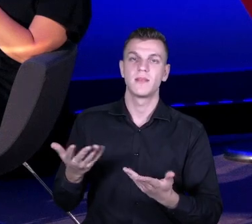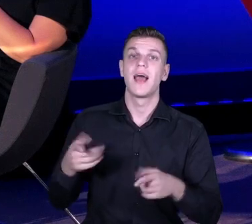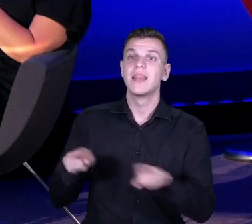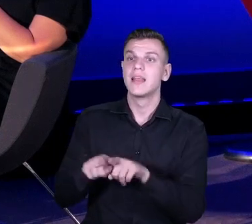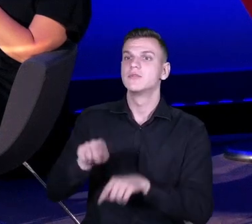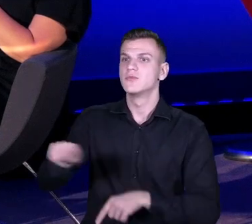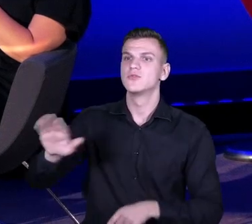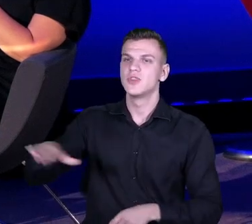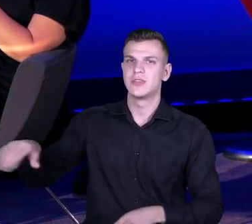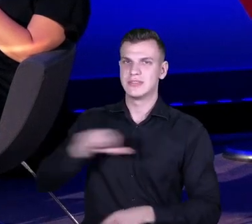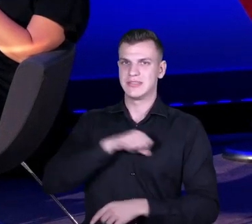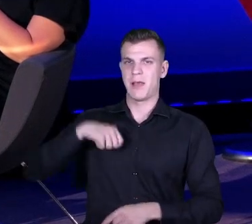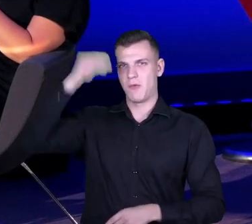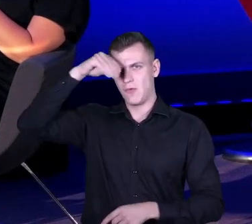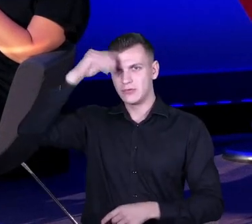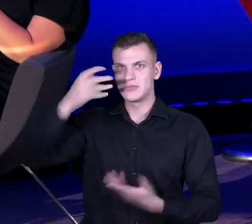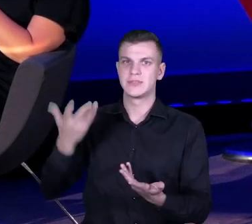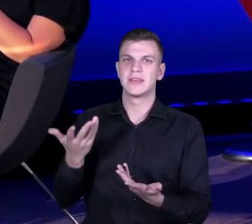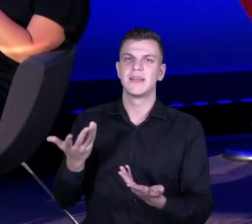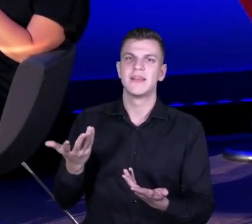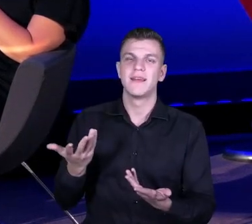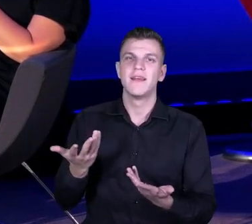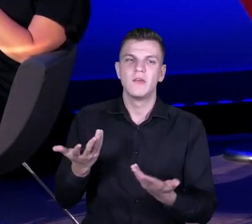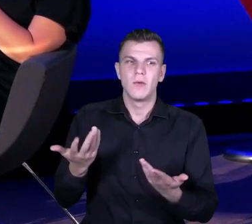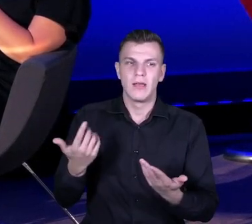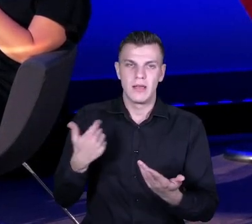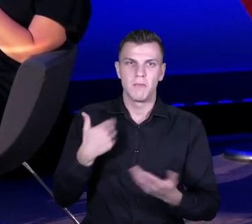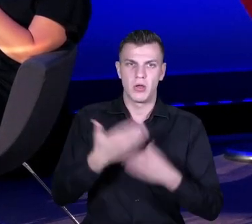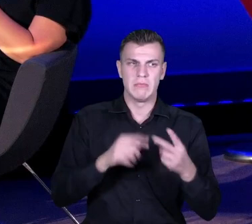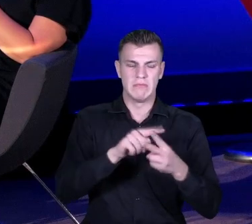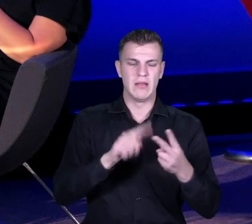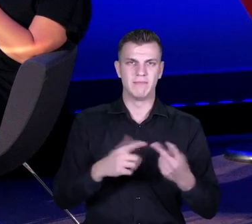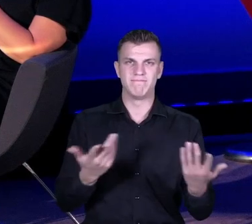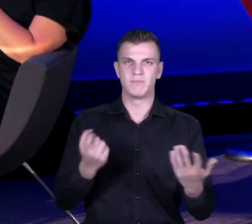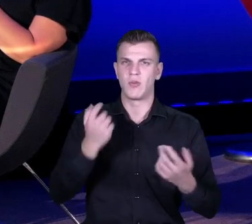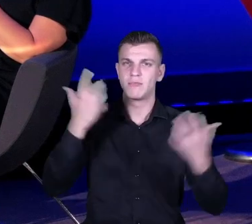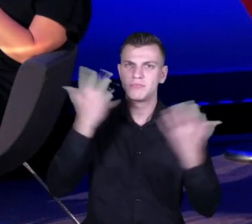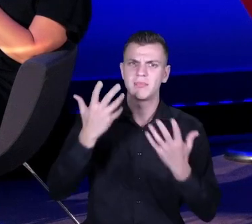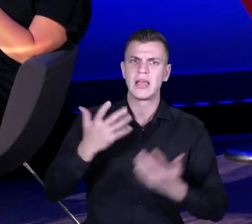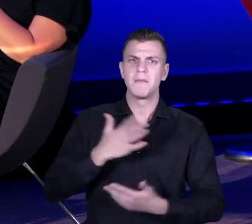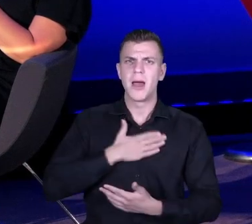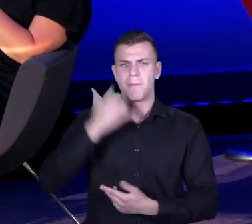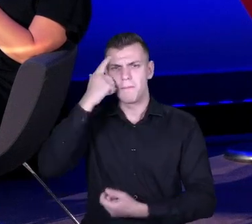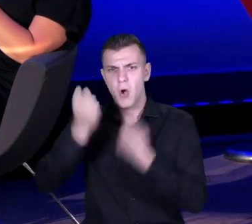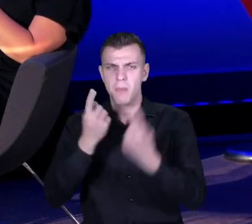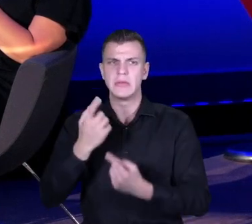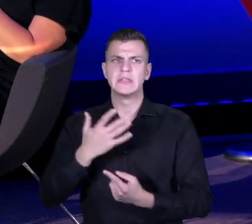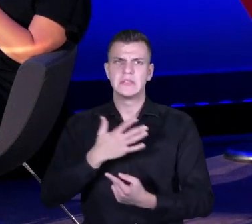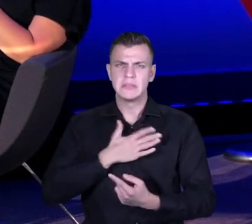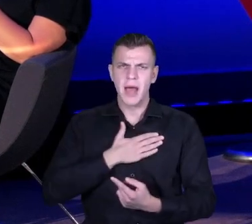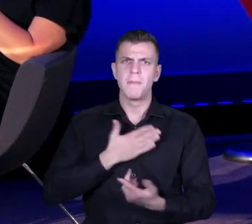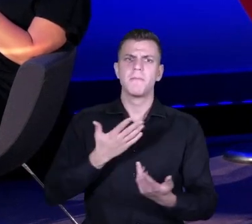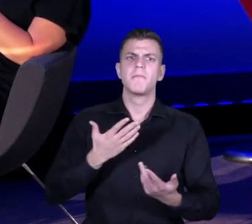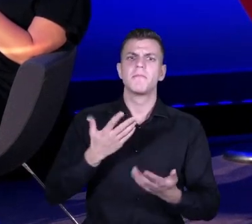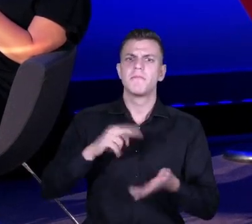uczniów, trafiam w taką rzeczywistość i jak ja mam zrobić, żeby te moje pomysły, do których byłem święcie przekonany, że one